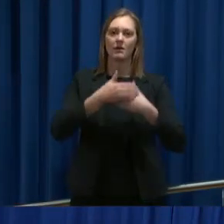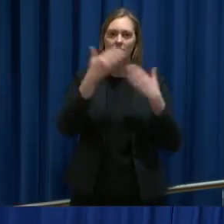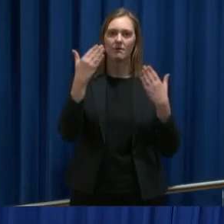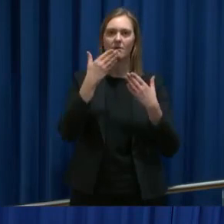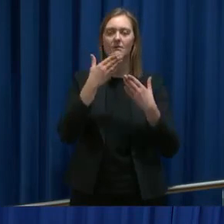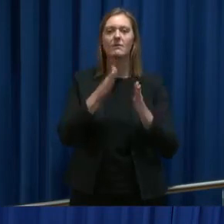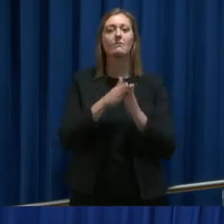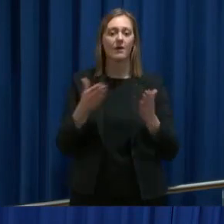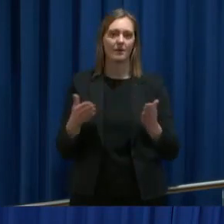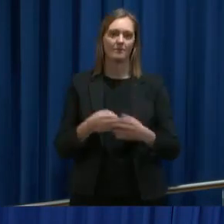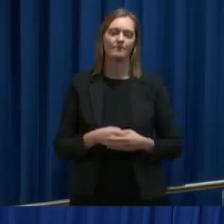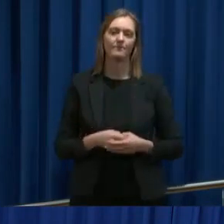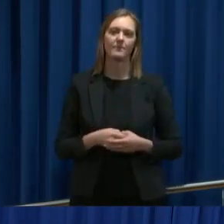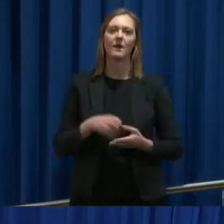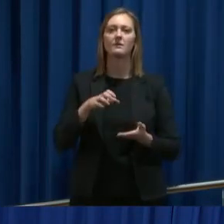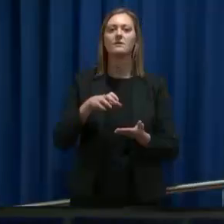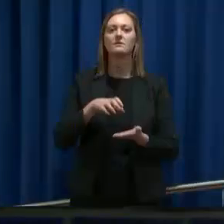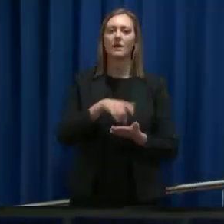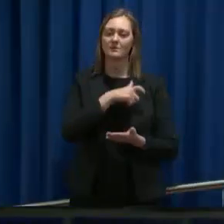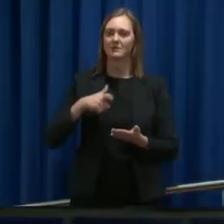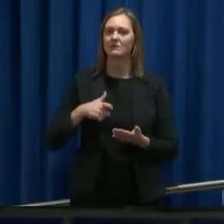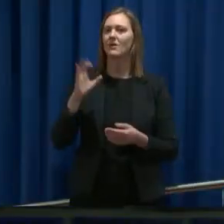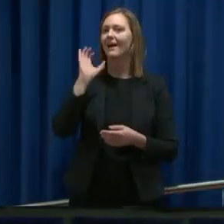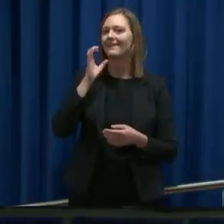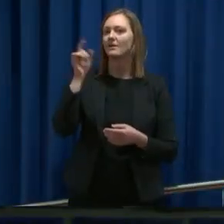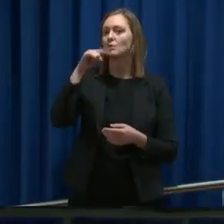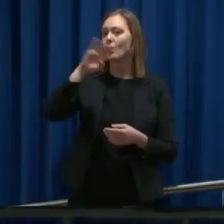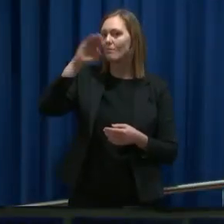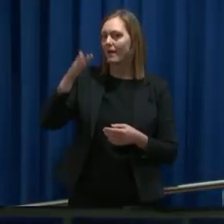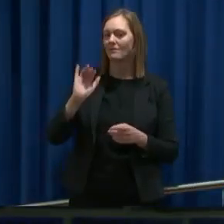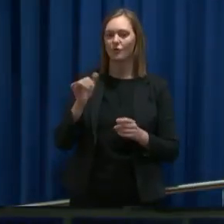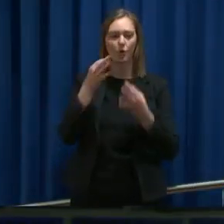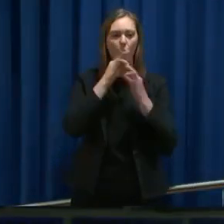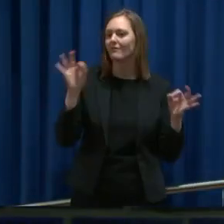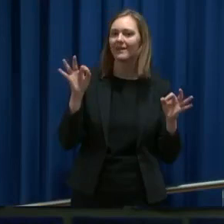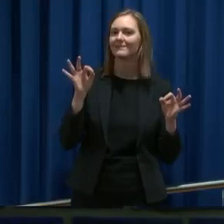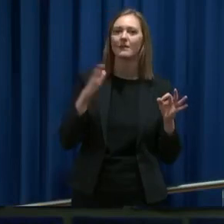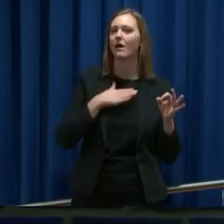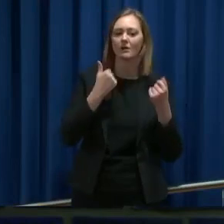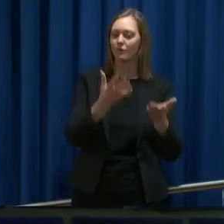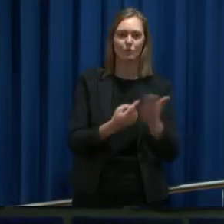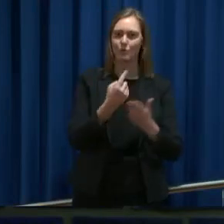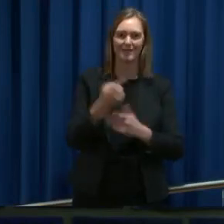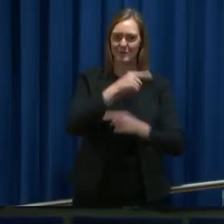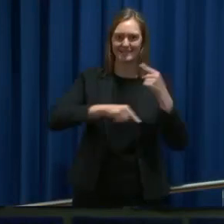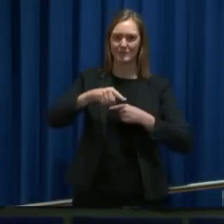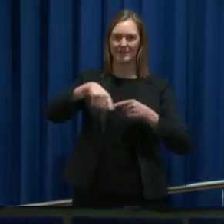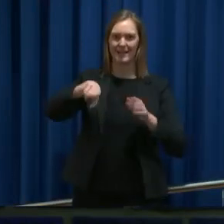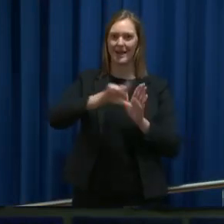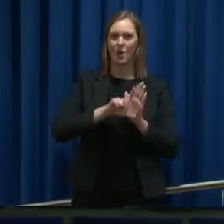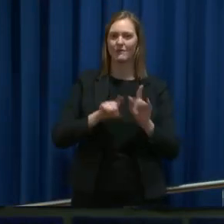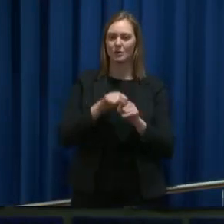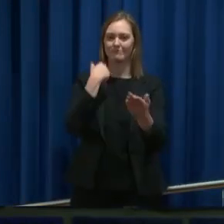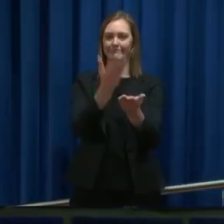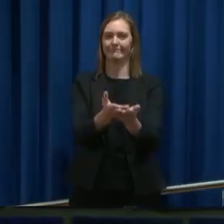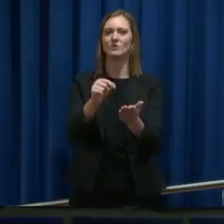Steinar Suvertner, Dagbladet. Statsminister Erna Solberg, hvorfor har ikke offentligheten fått anledning til å diskutere denne loven som nå legges frem i ettermiddag,